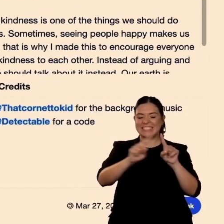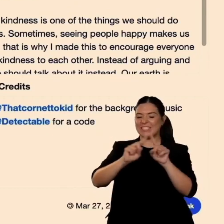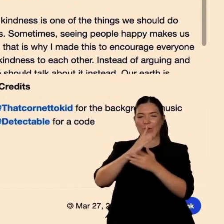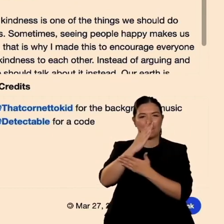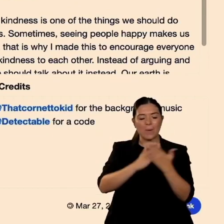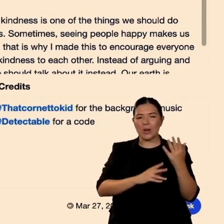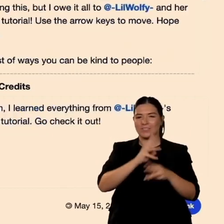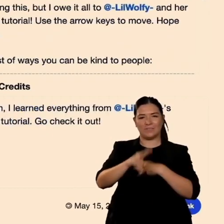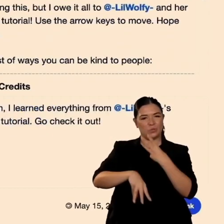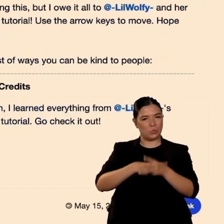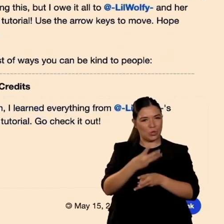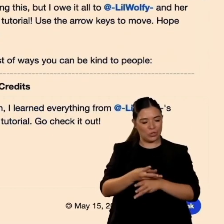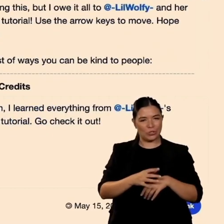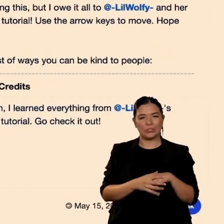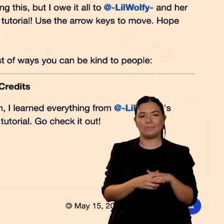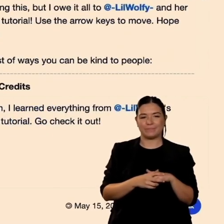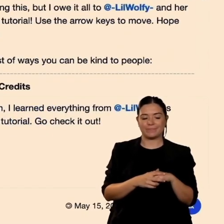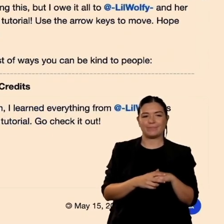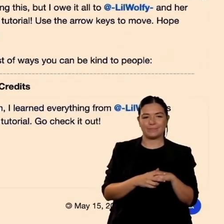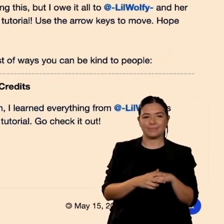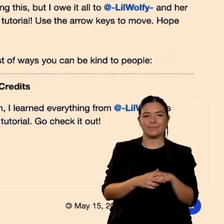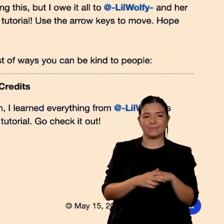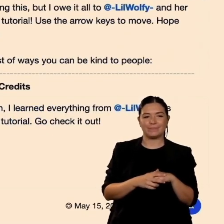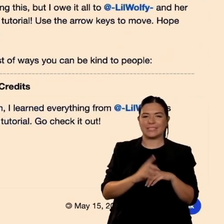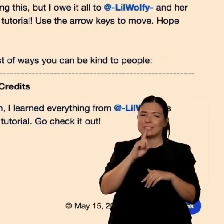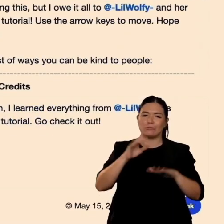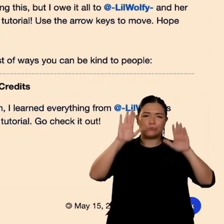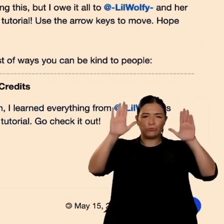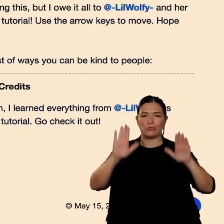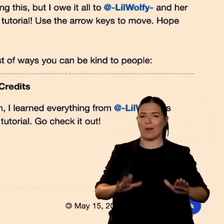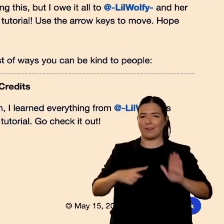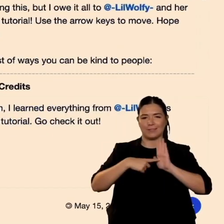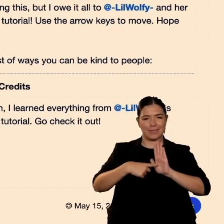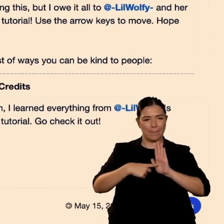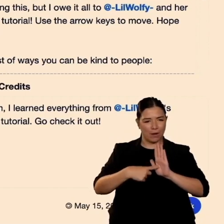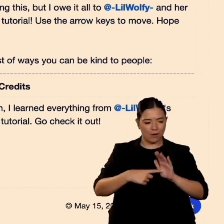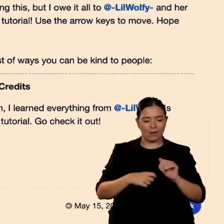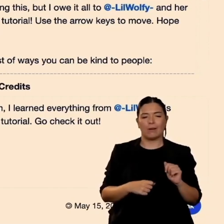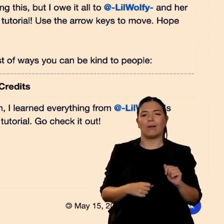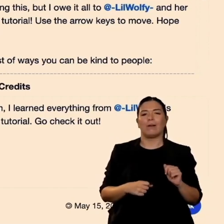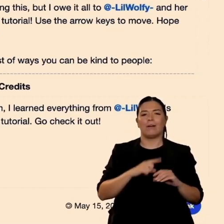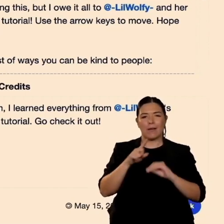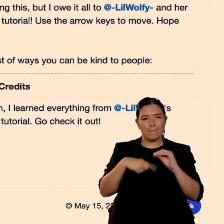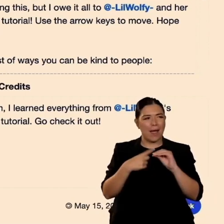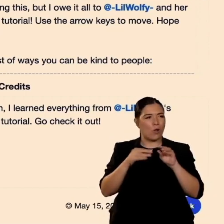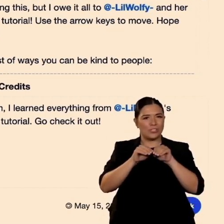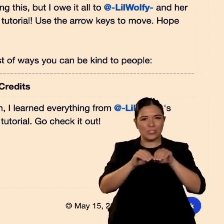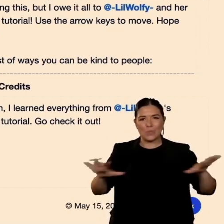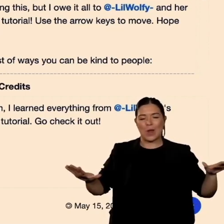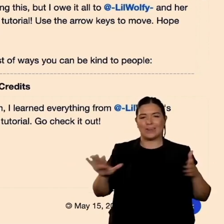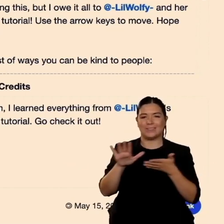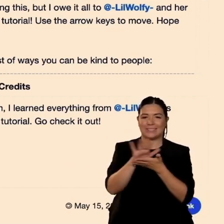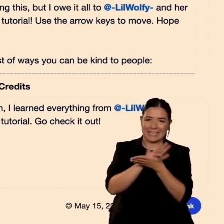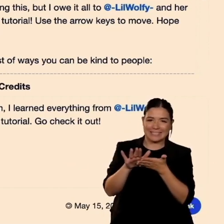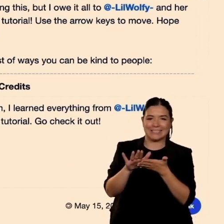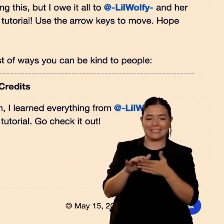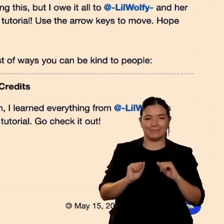espandere l'amabilità e facciamo sì che questo studio continui questa sì che è una storia geniale su come espandere l'amabilità